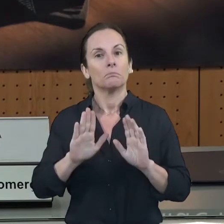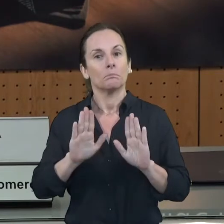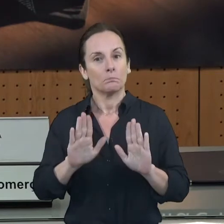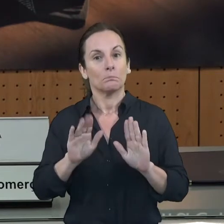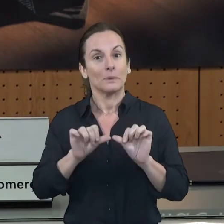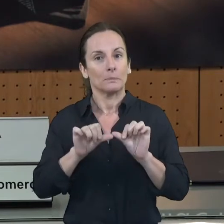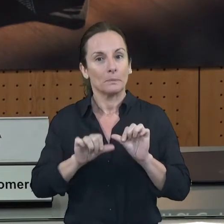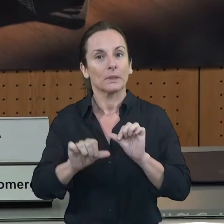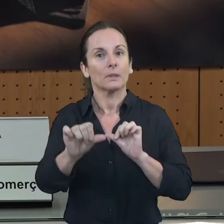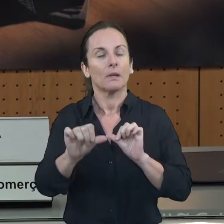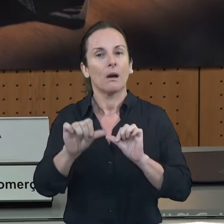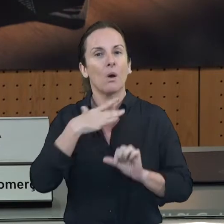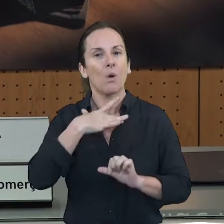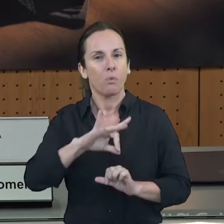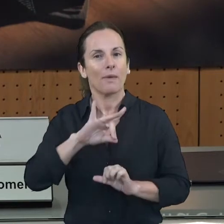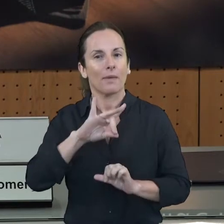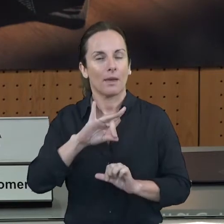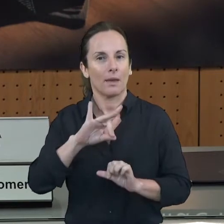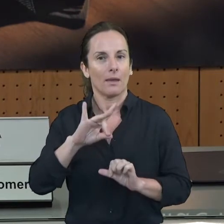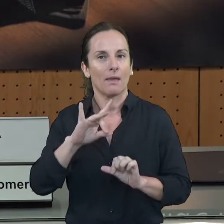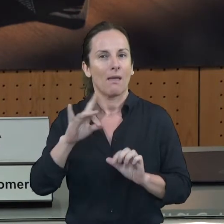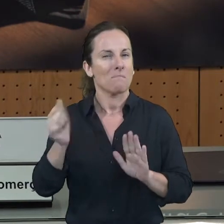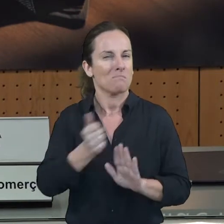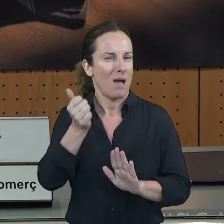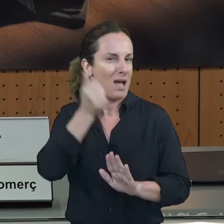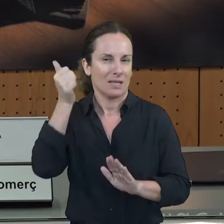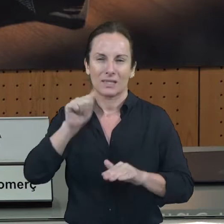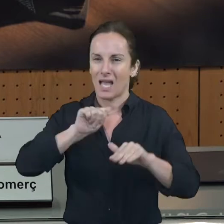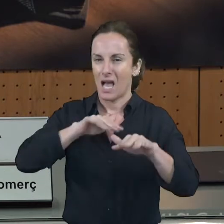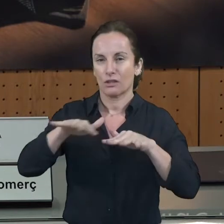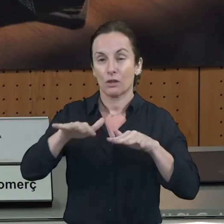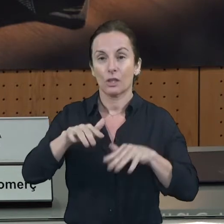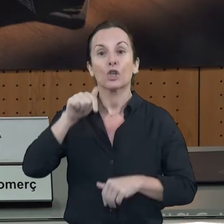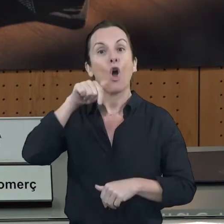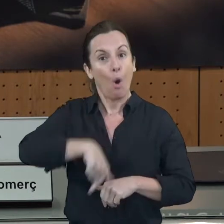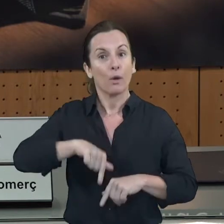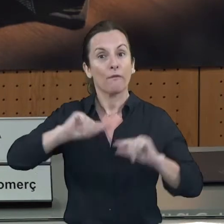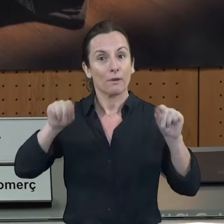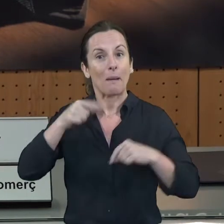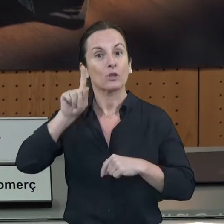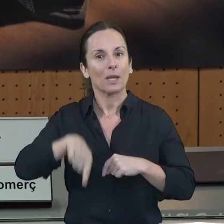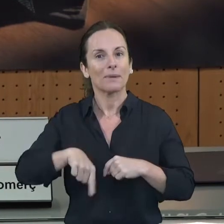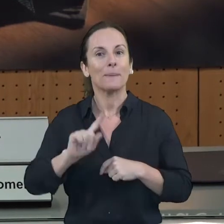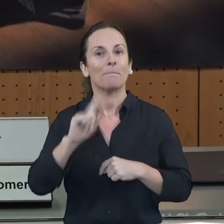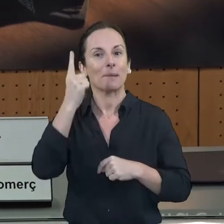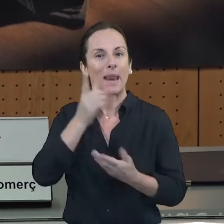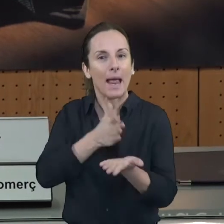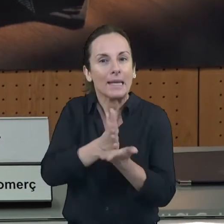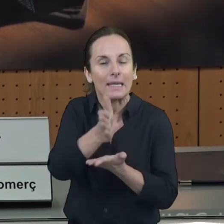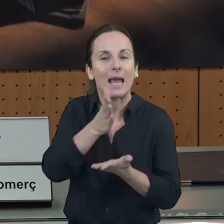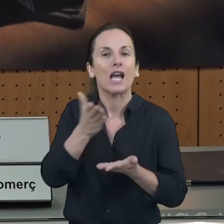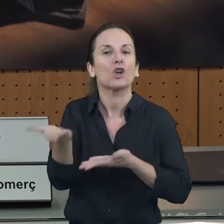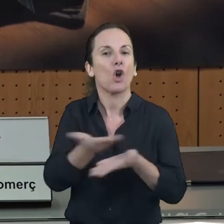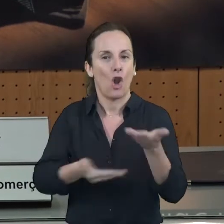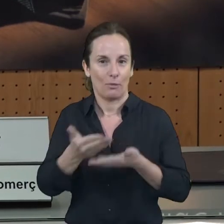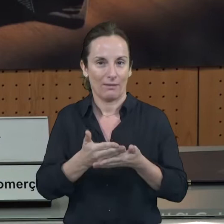engegar, s'hi podran penjar moltíssimes accions. Avui també firmam o engegam la primera línia ja de col·laboració dins aquest acord marc. Precisament ara